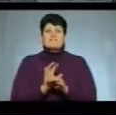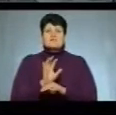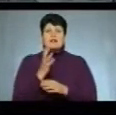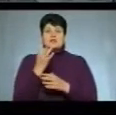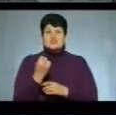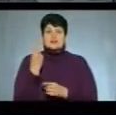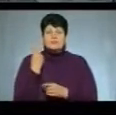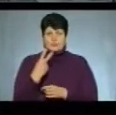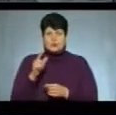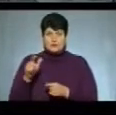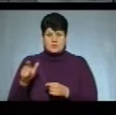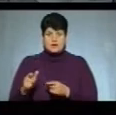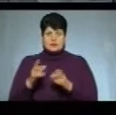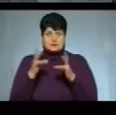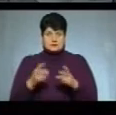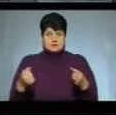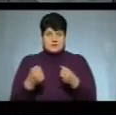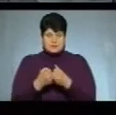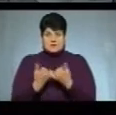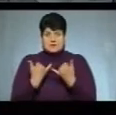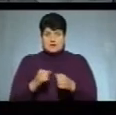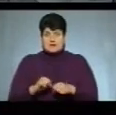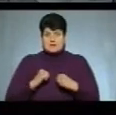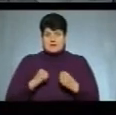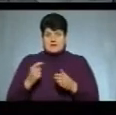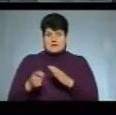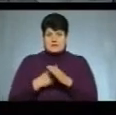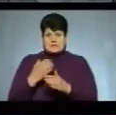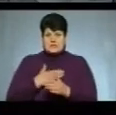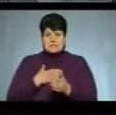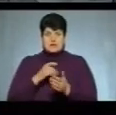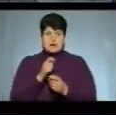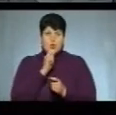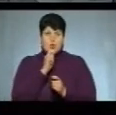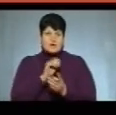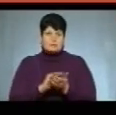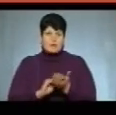які травмувалися під час ДТП, зараз намагаються дізнатися наші кореспонденти.